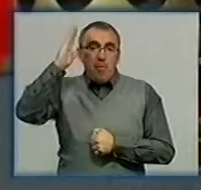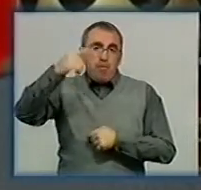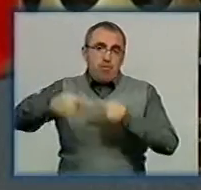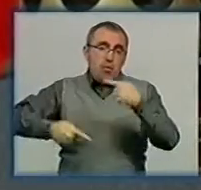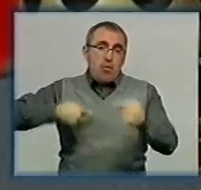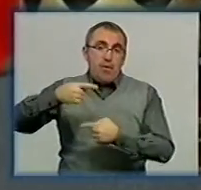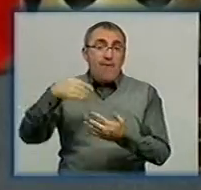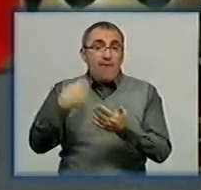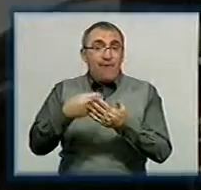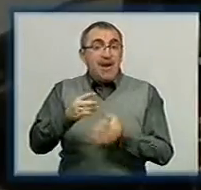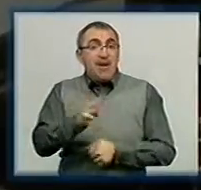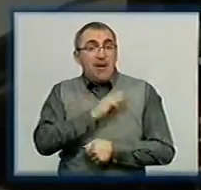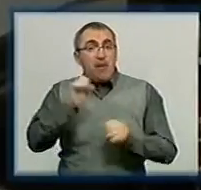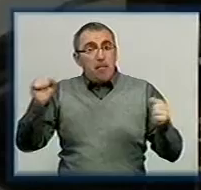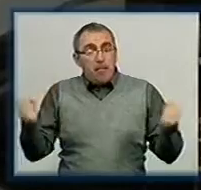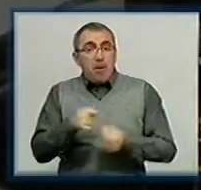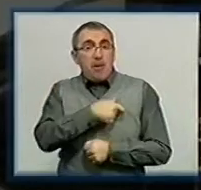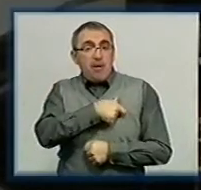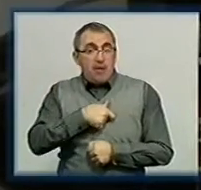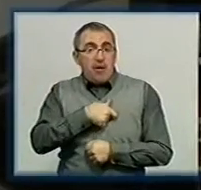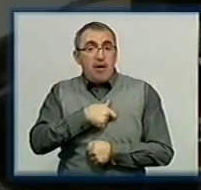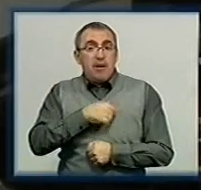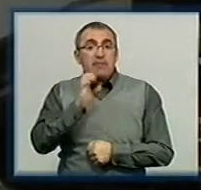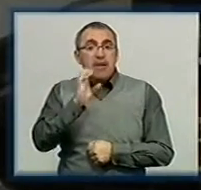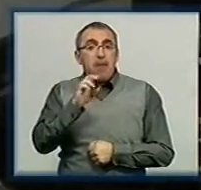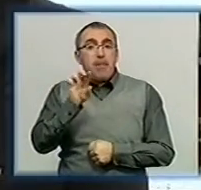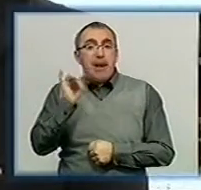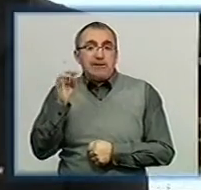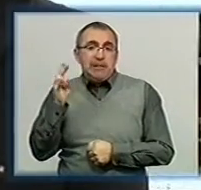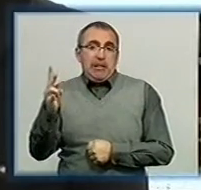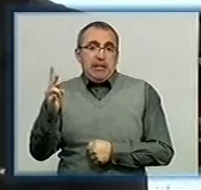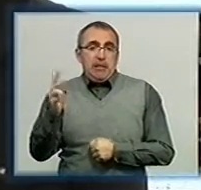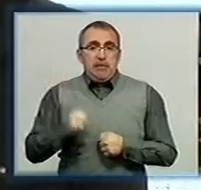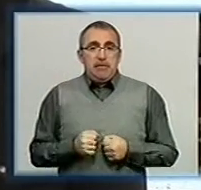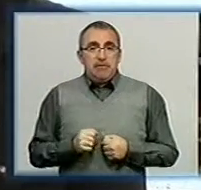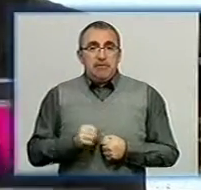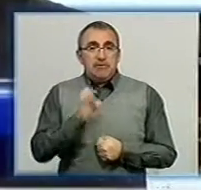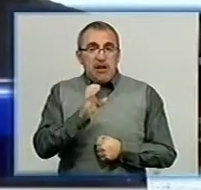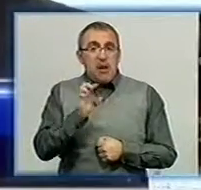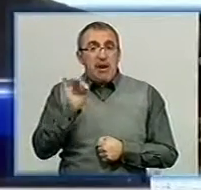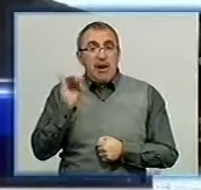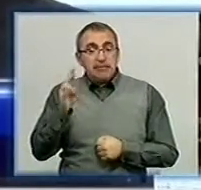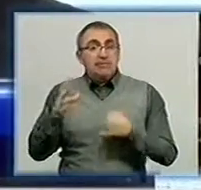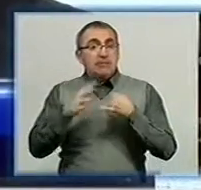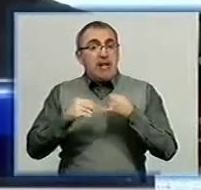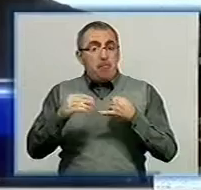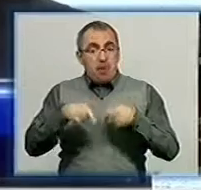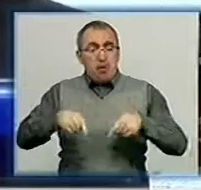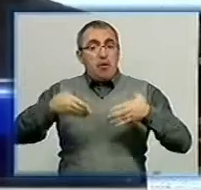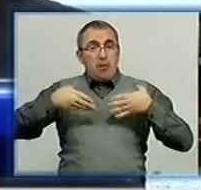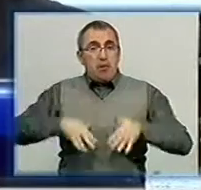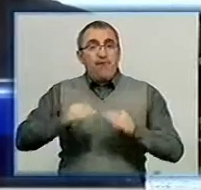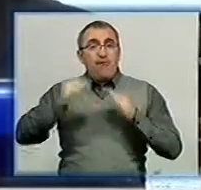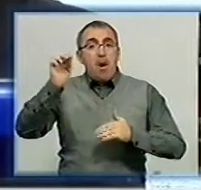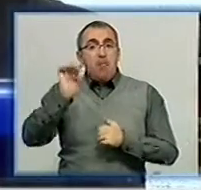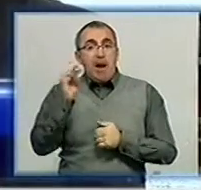Фінансово цю ініціативу підтримав народний депутат України Станіслав Березкін. Станіслав Семенович Березкін – земляк, народився в Високих